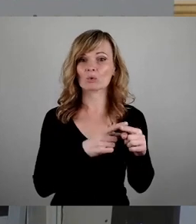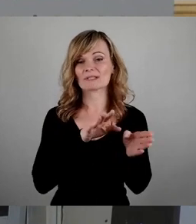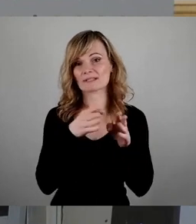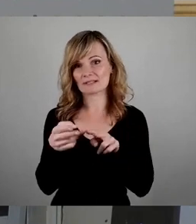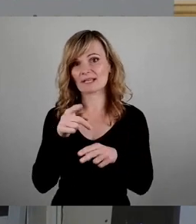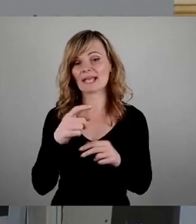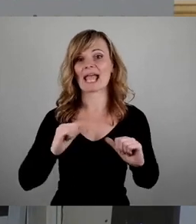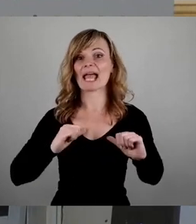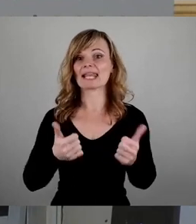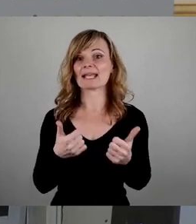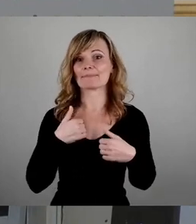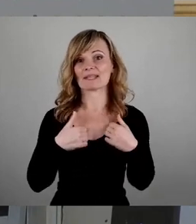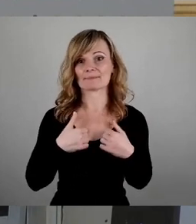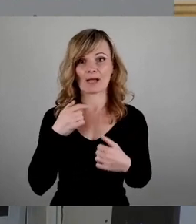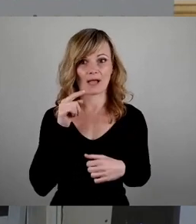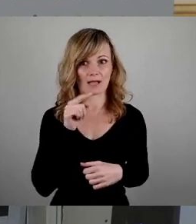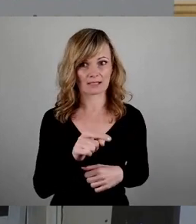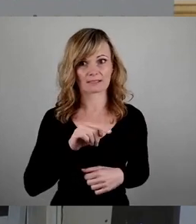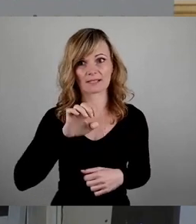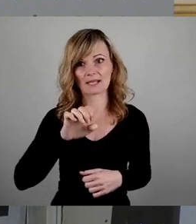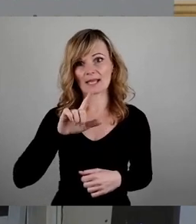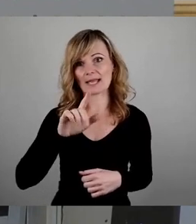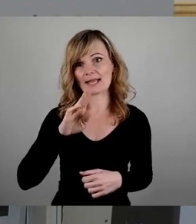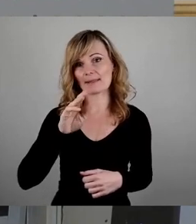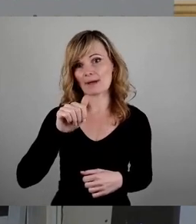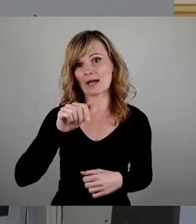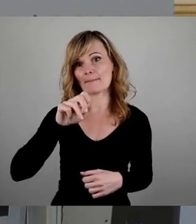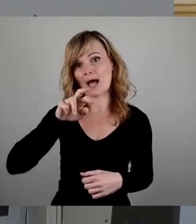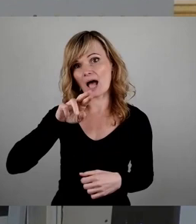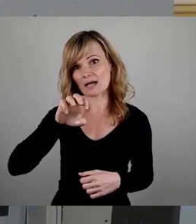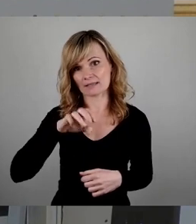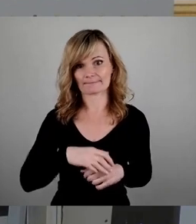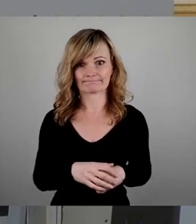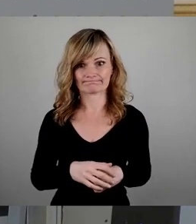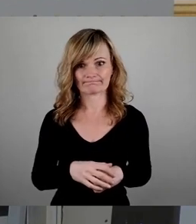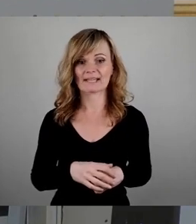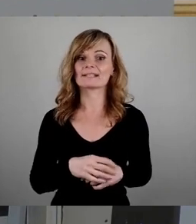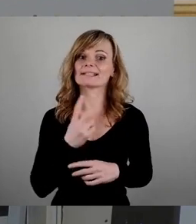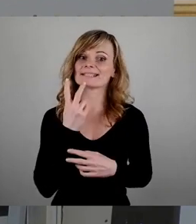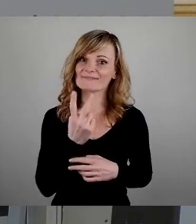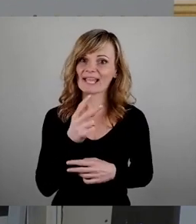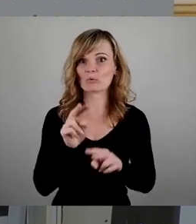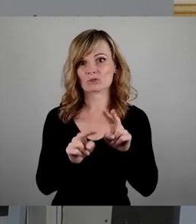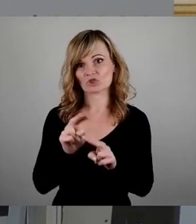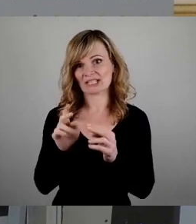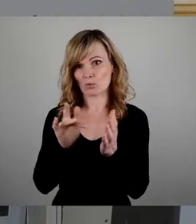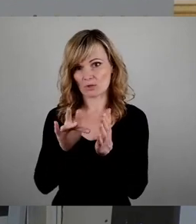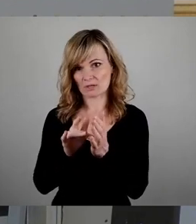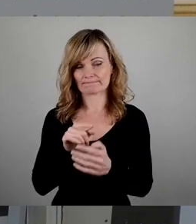Erlebnisbades Elba Mare. Und zwar aus sehr unterschiedlichen Gründen. Das Luftbad Dölchen